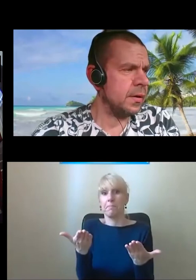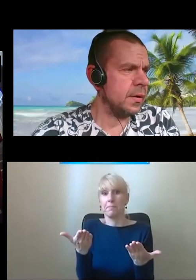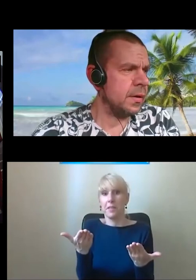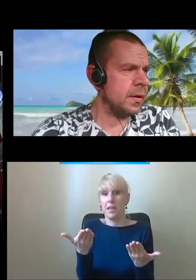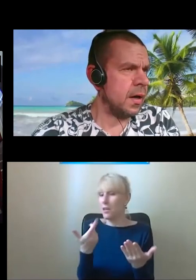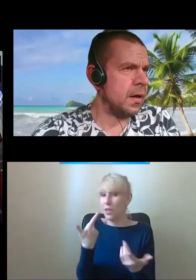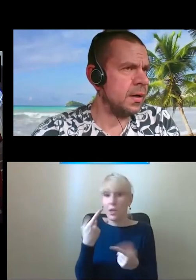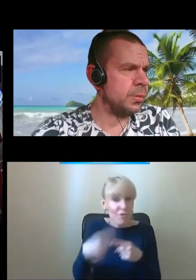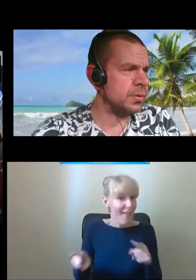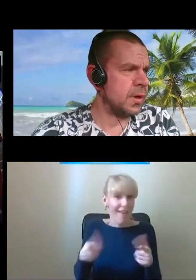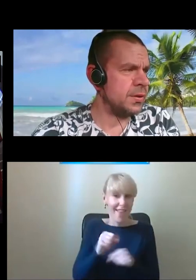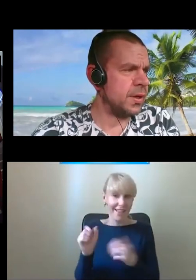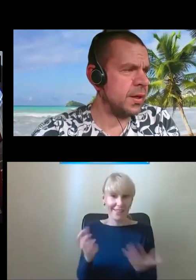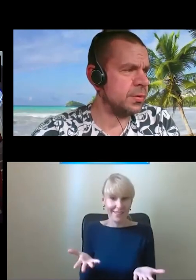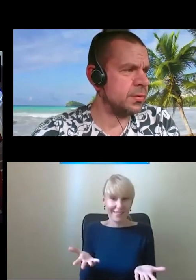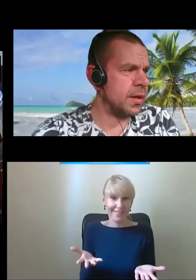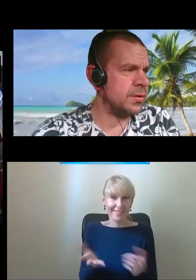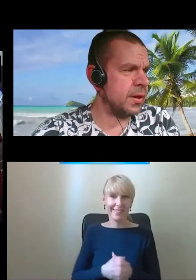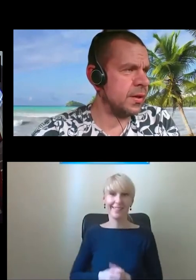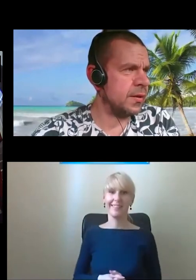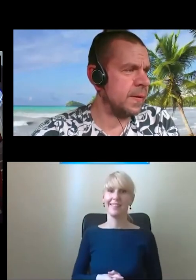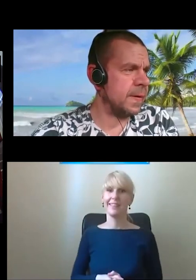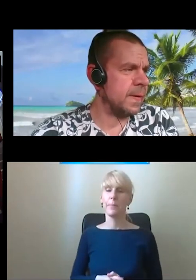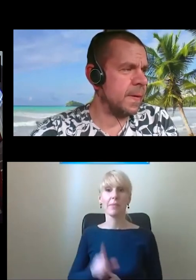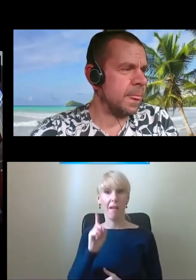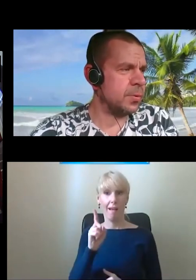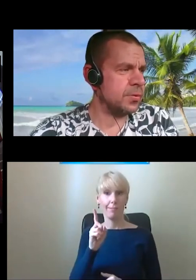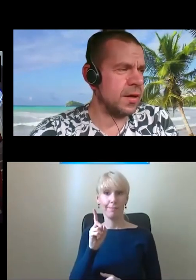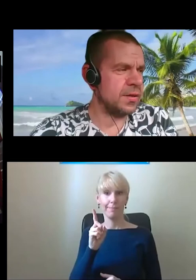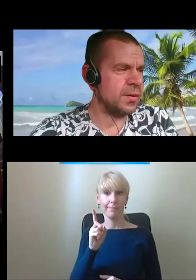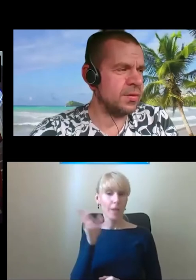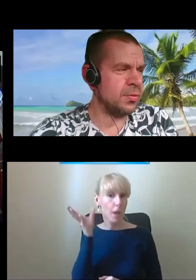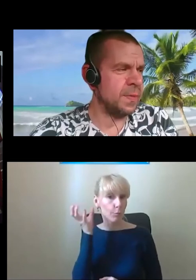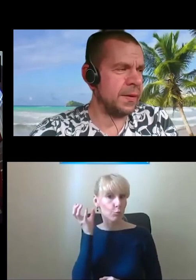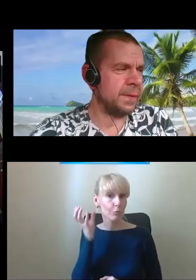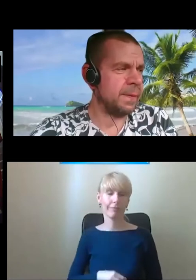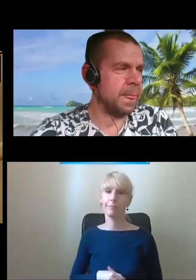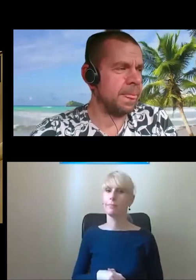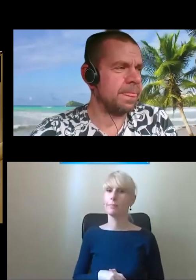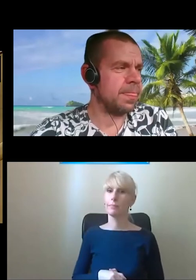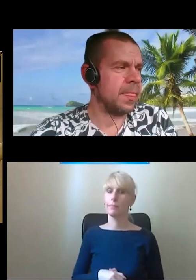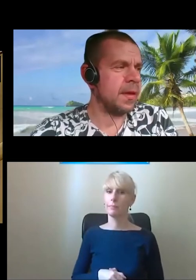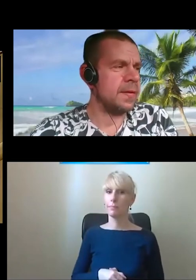Ale posłuchajcie, posłuchajcie, posłuchajcie, co mówi Pan.